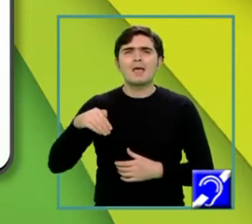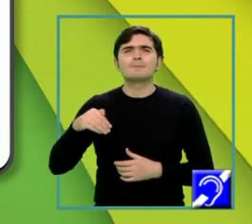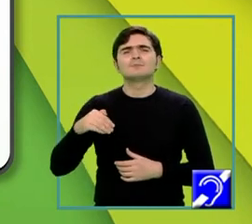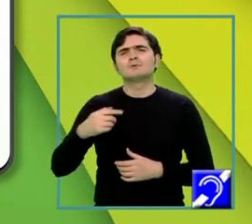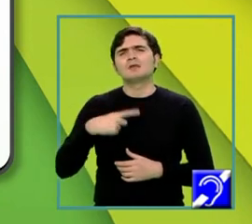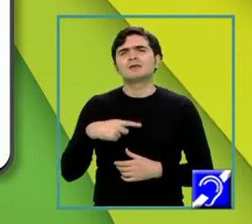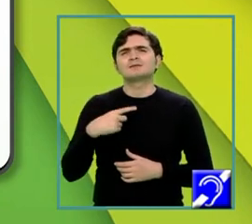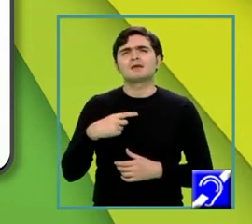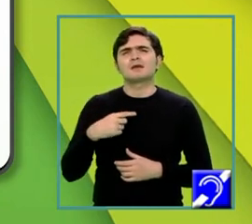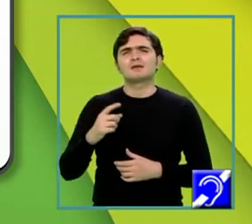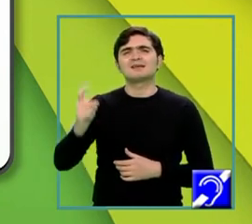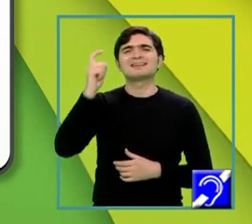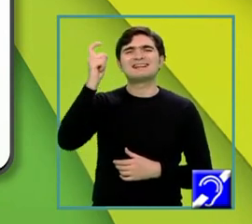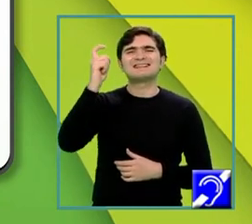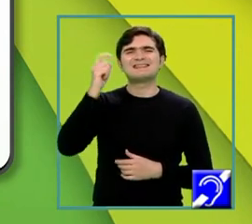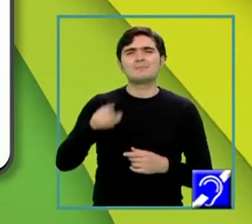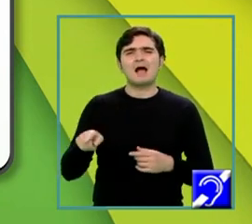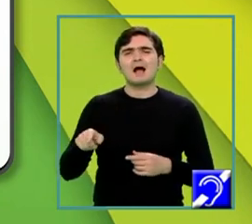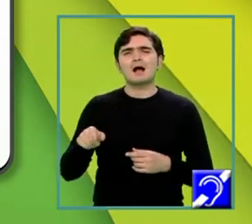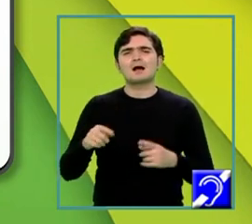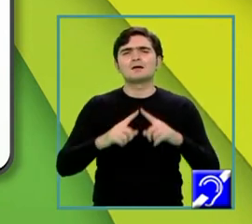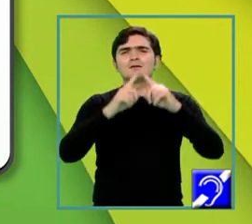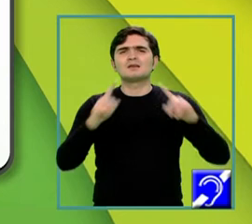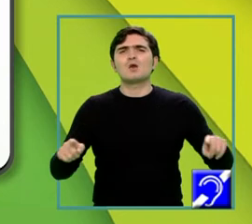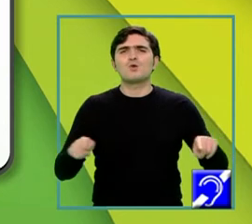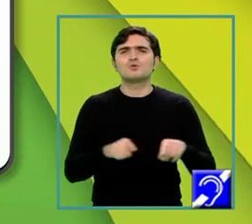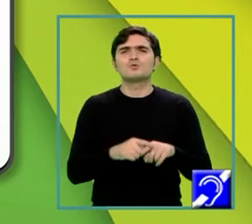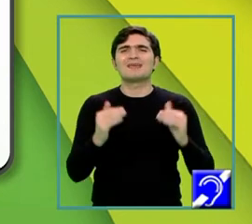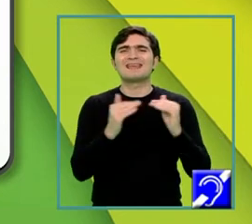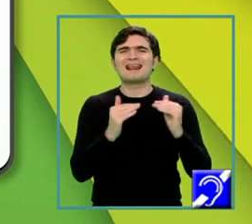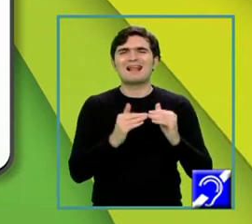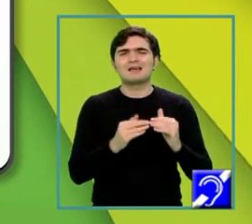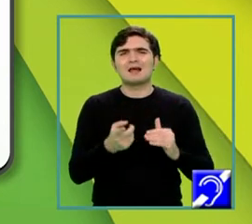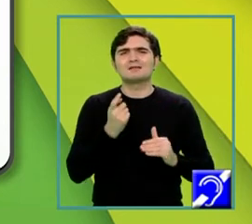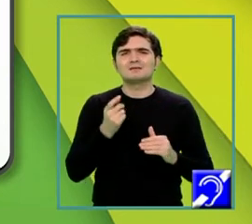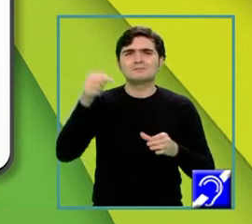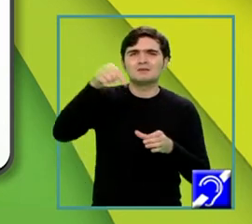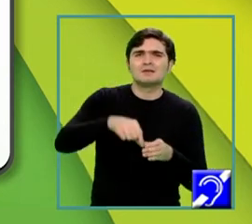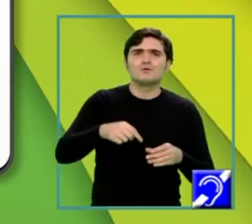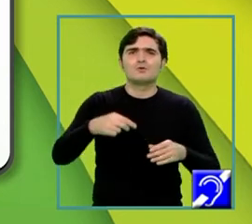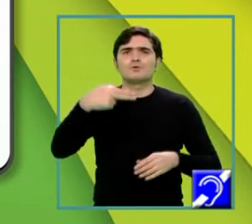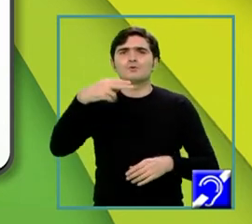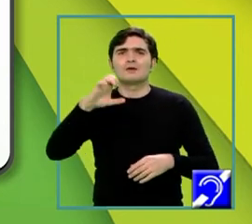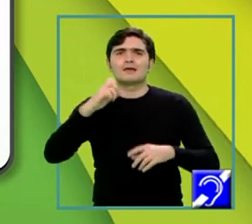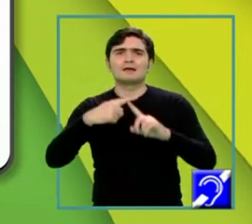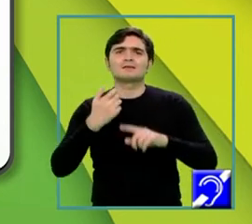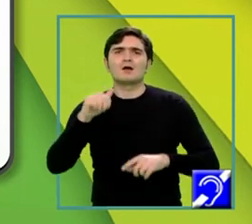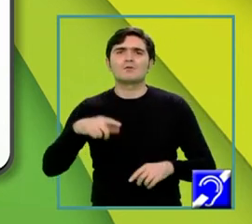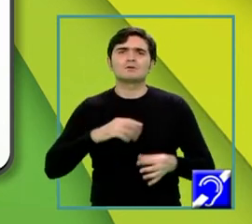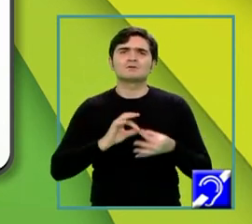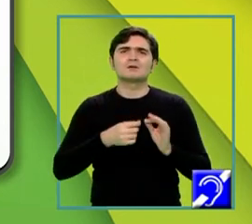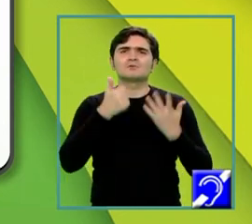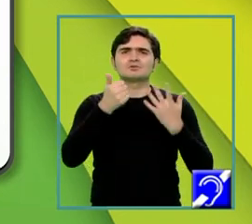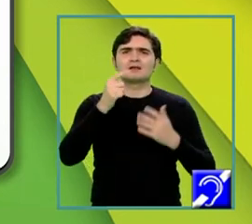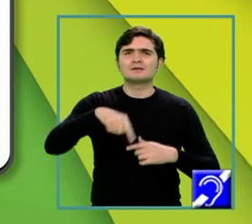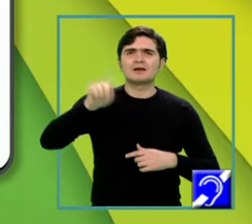înălțimea triunghiului echilateral, unei din triunghiile echilaterale din interior hexagonului regulat, adică 6 radical din 3